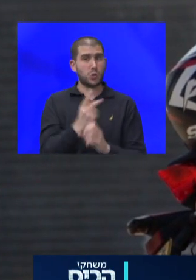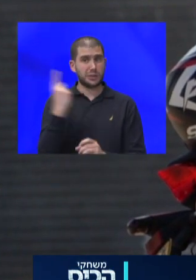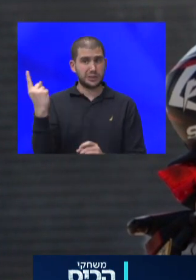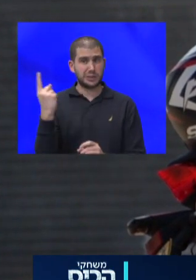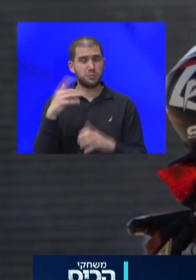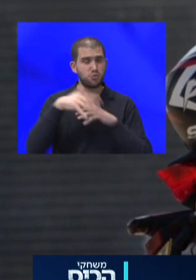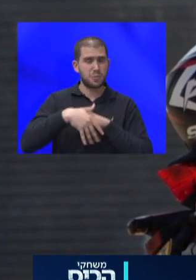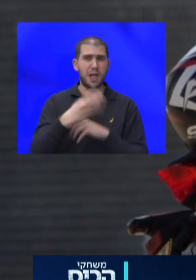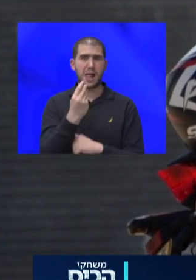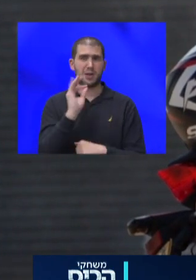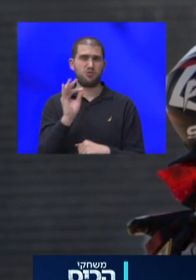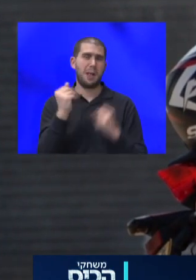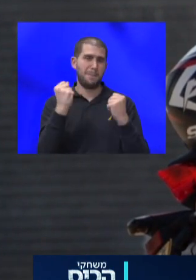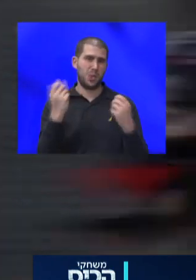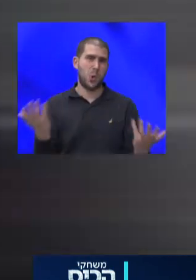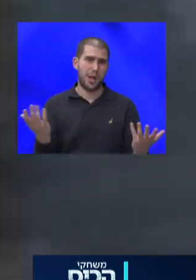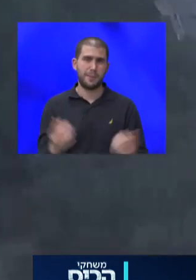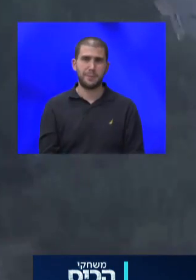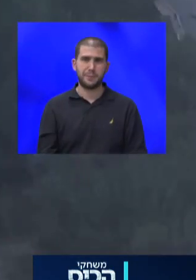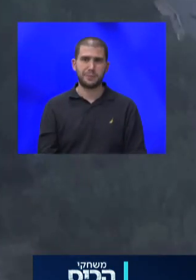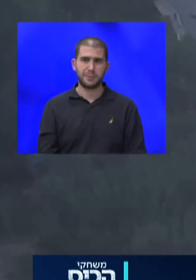המחיר של הביטוח, הם מוזילים אותו.